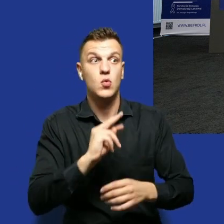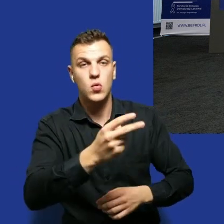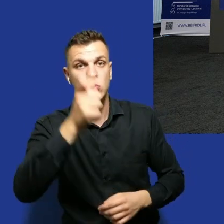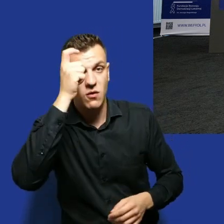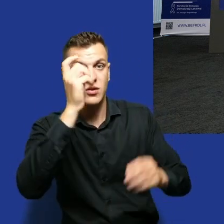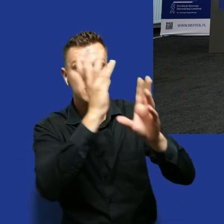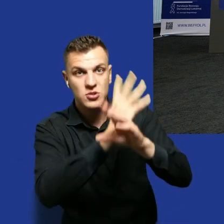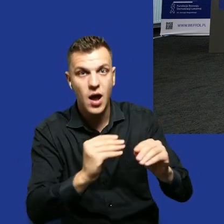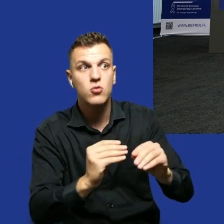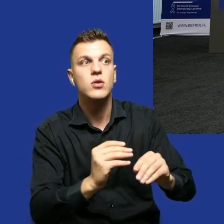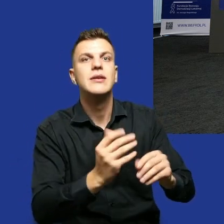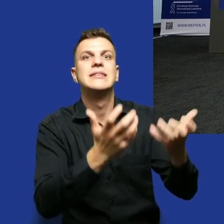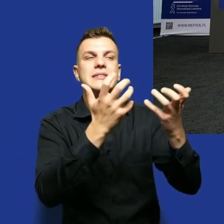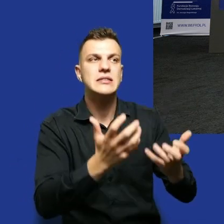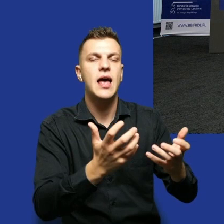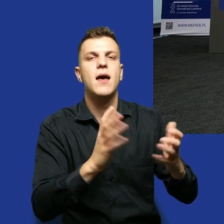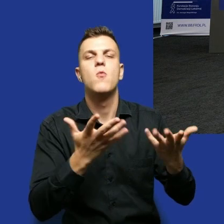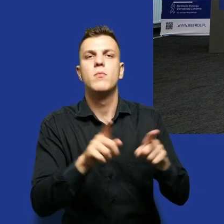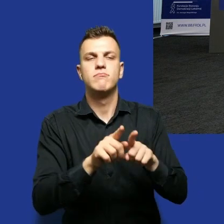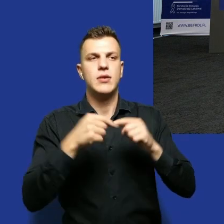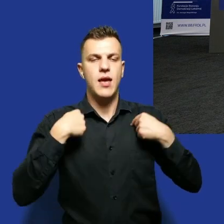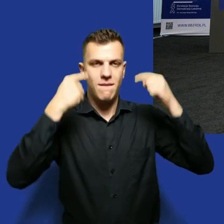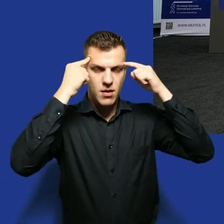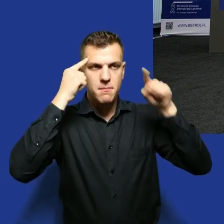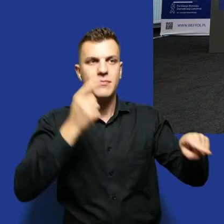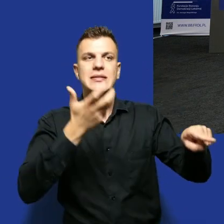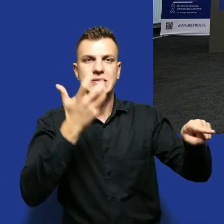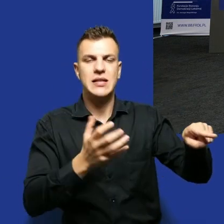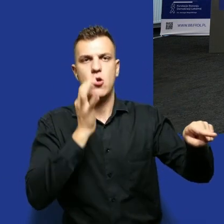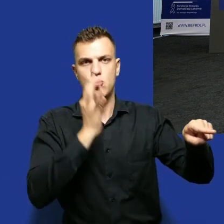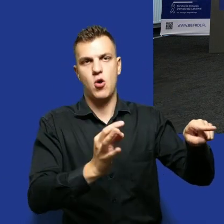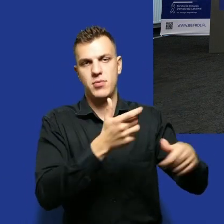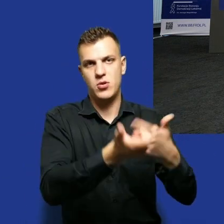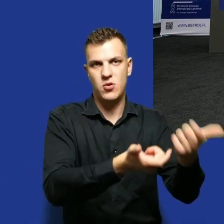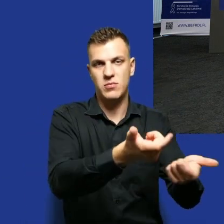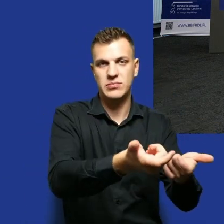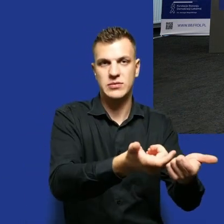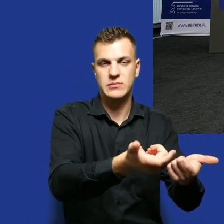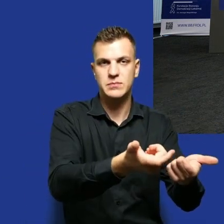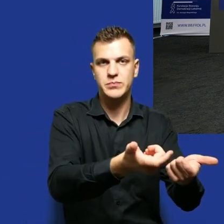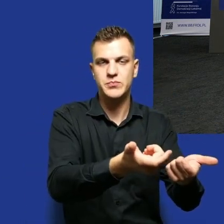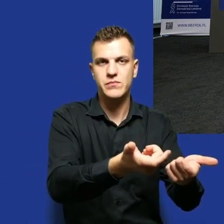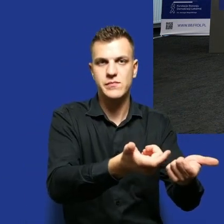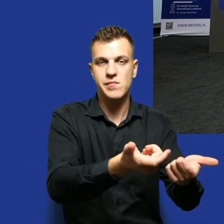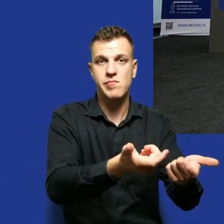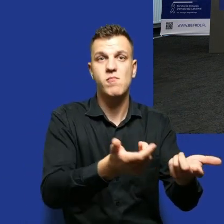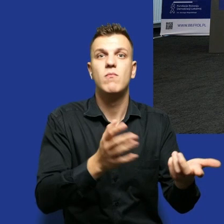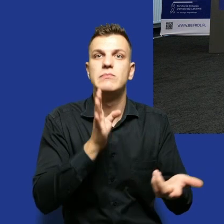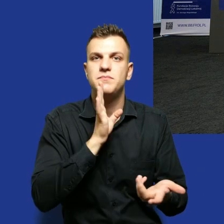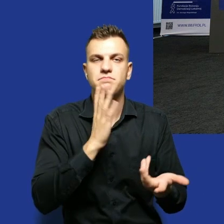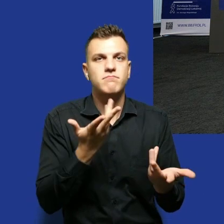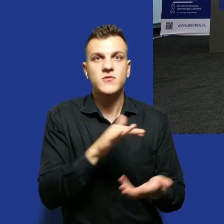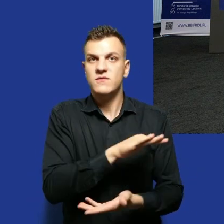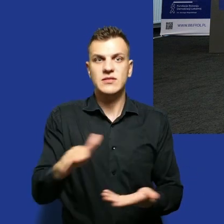człowieka, to zakładamy jego dobre intencje i nawet mamy w siedmiu zasadach konsultacji dobrą wiarę w to, że wszyscy chcemy